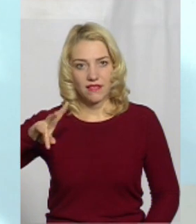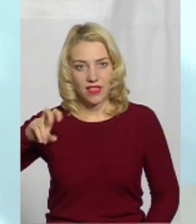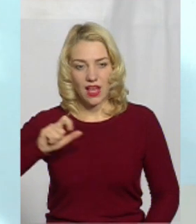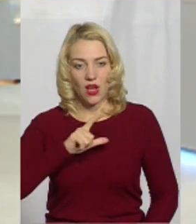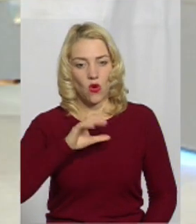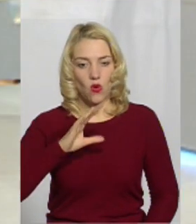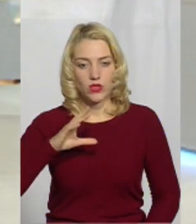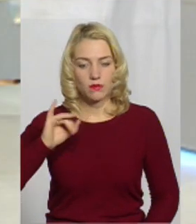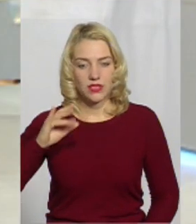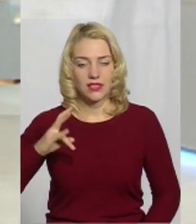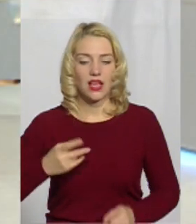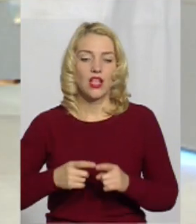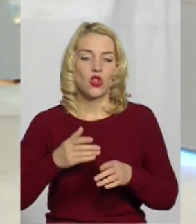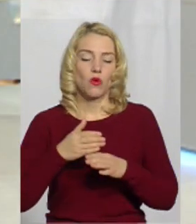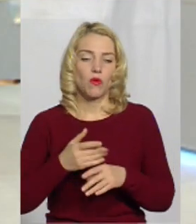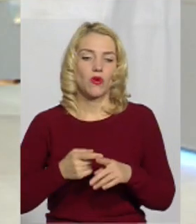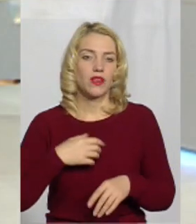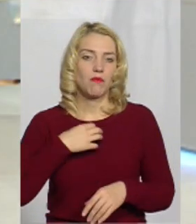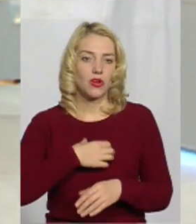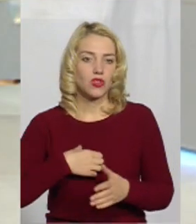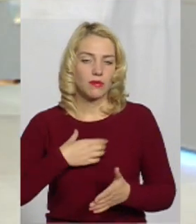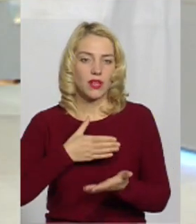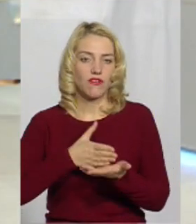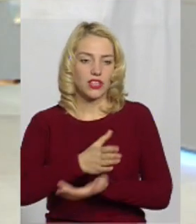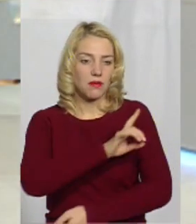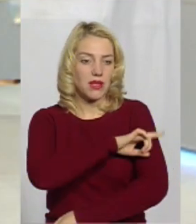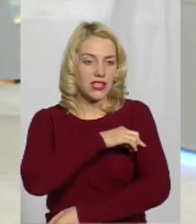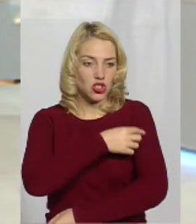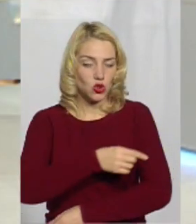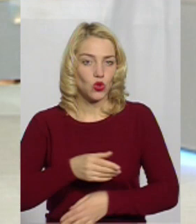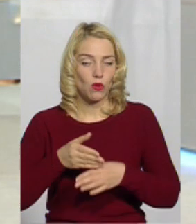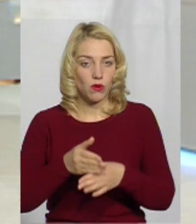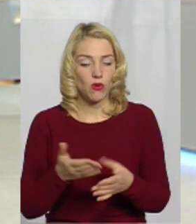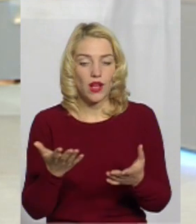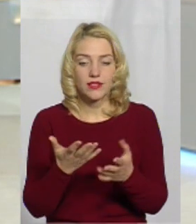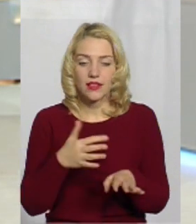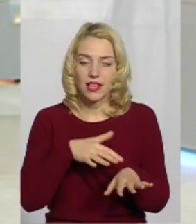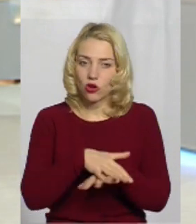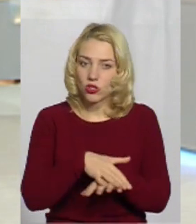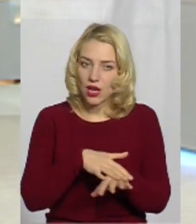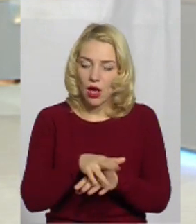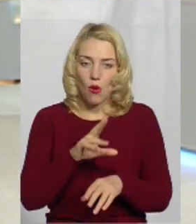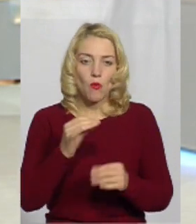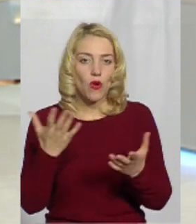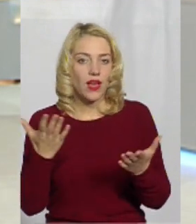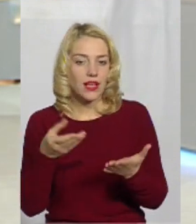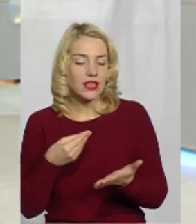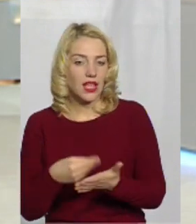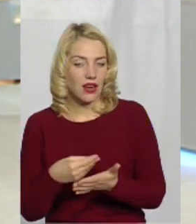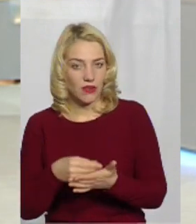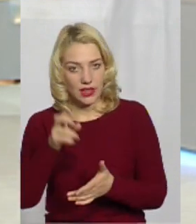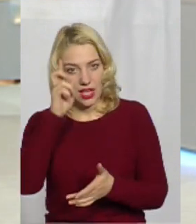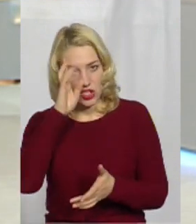пріоритетними видами медичної допомоги. Але з яких розрахунків, по яких тарифах нам держава буде